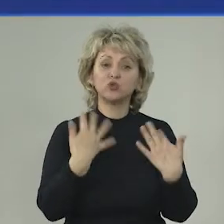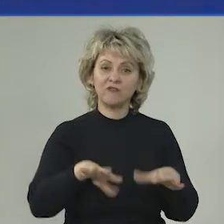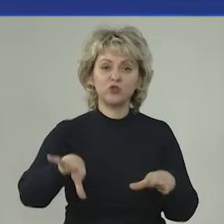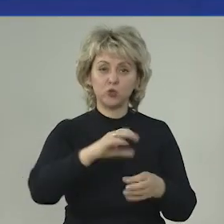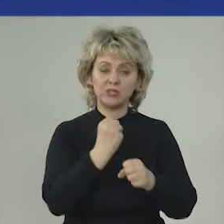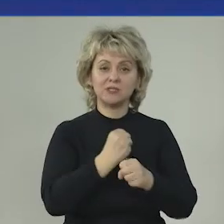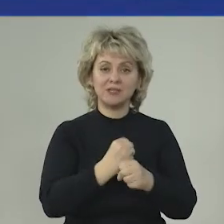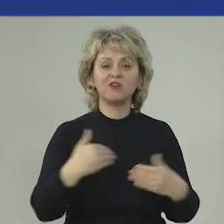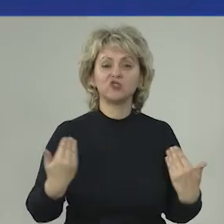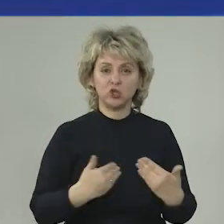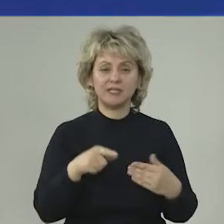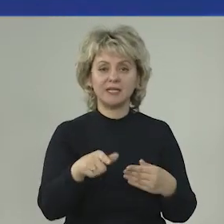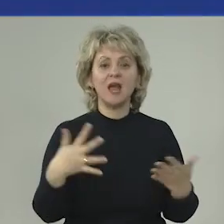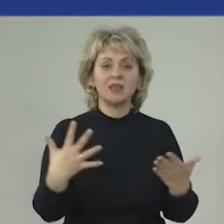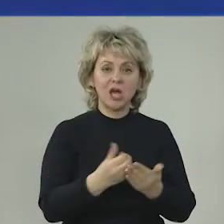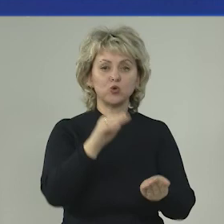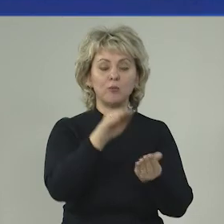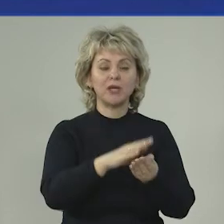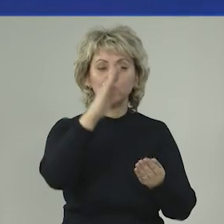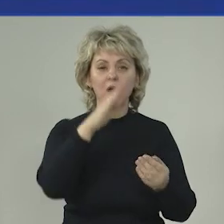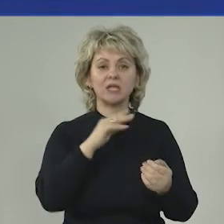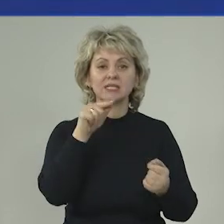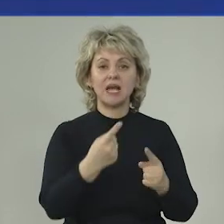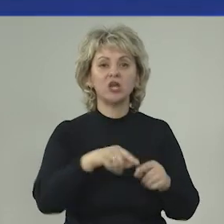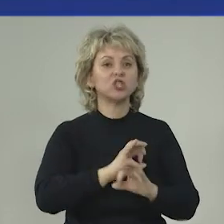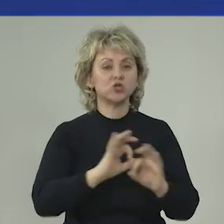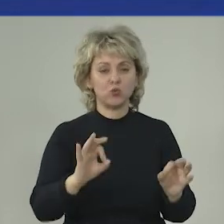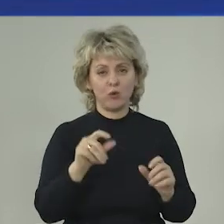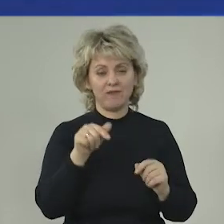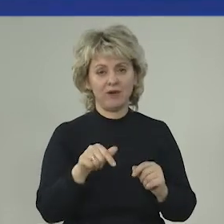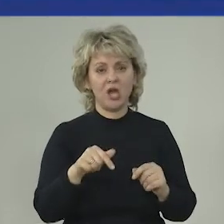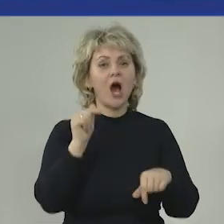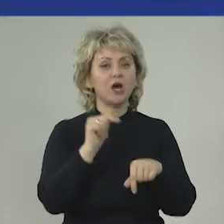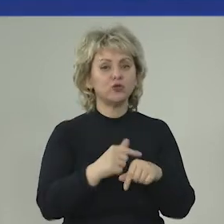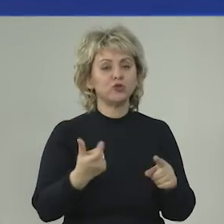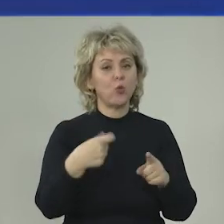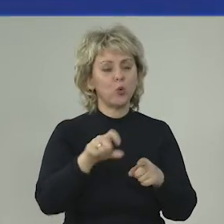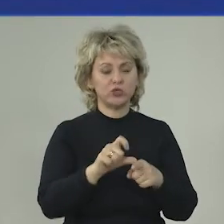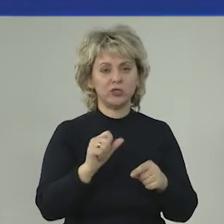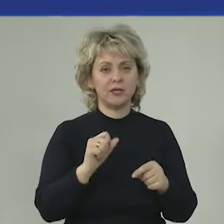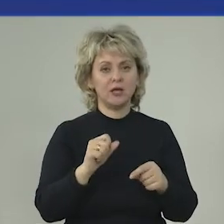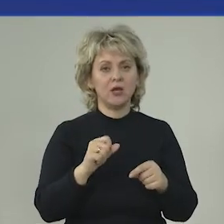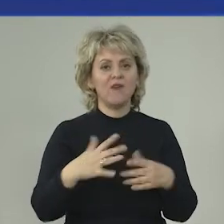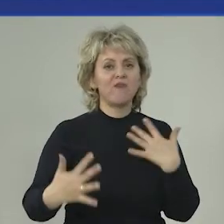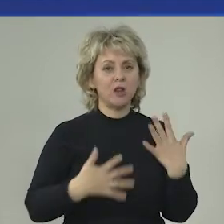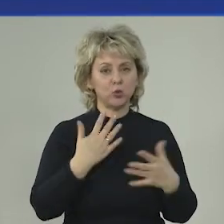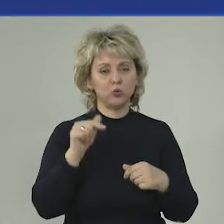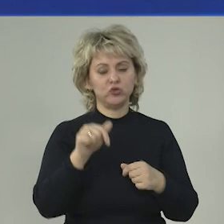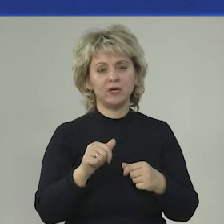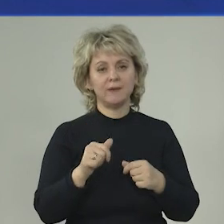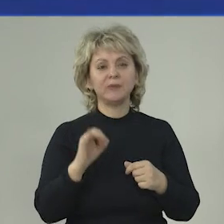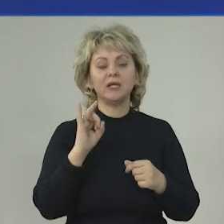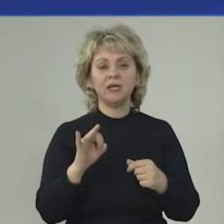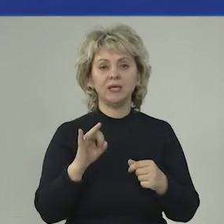ты теперь все сделал в жизни. Нашел могилу отца. Это здорово. Это ощущение очень волнующее.